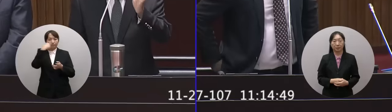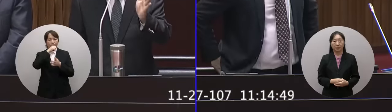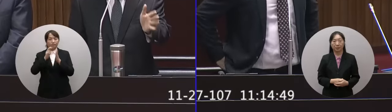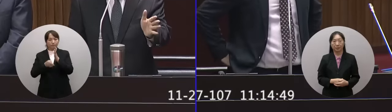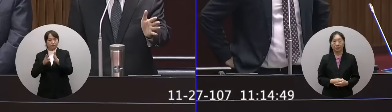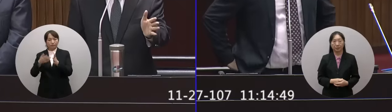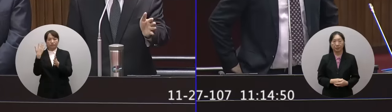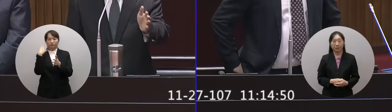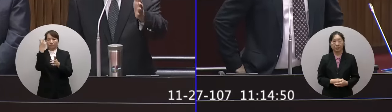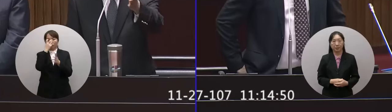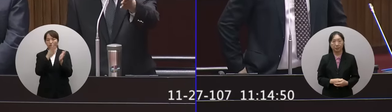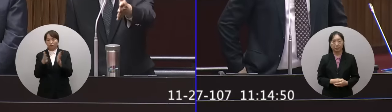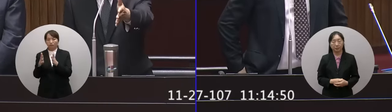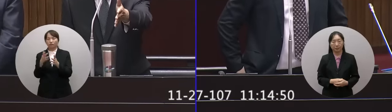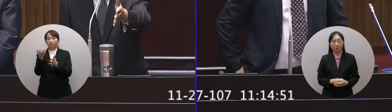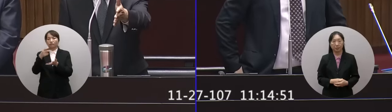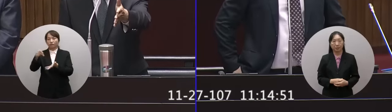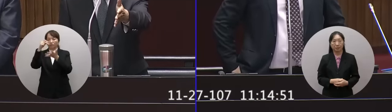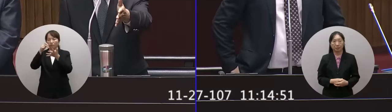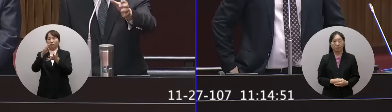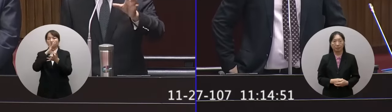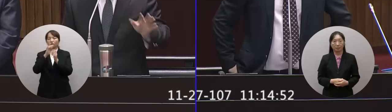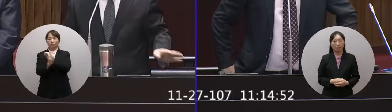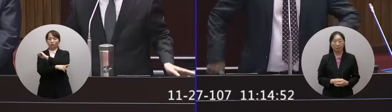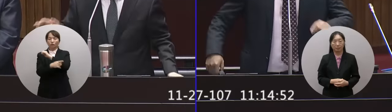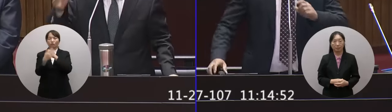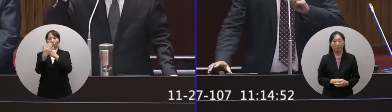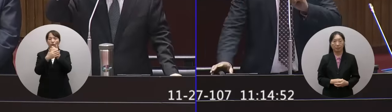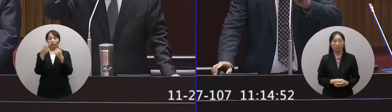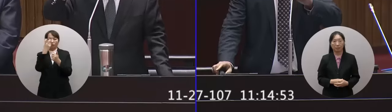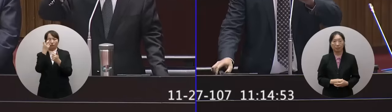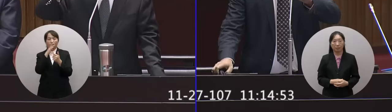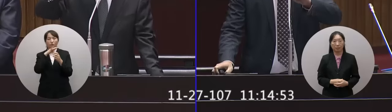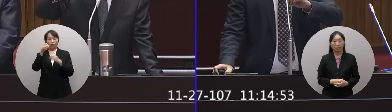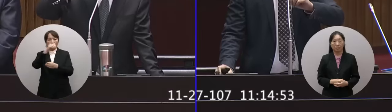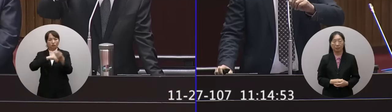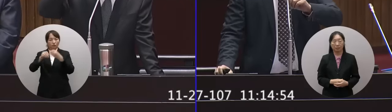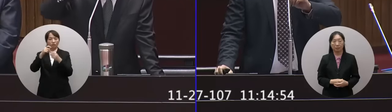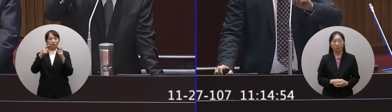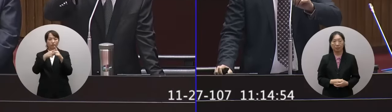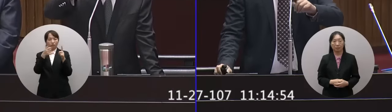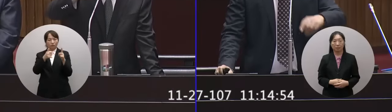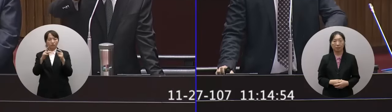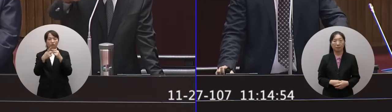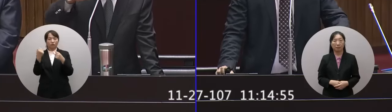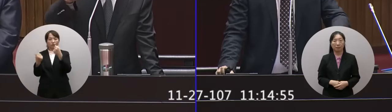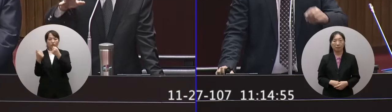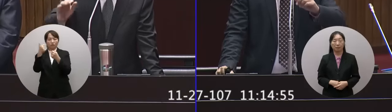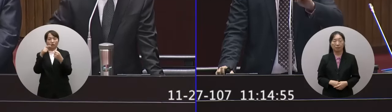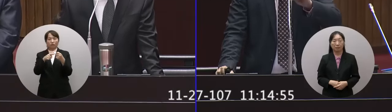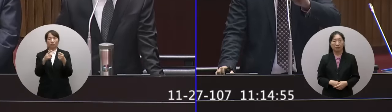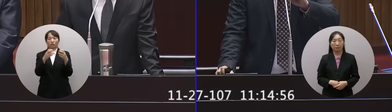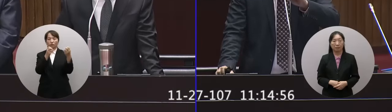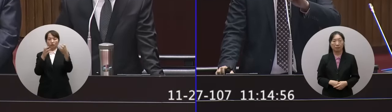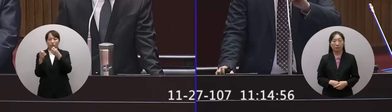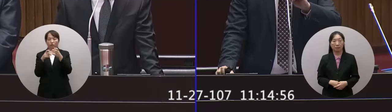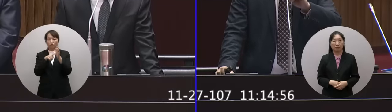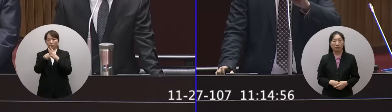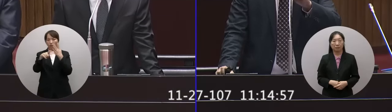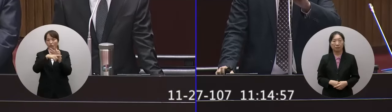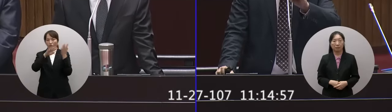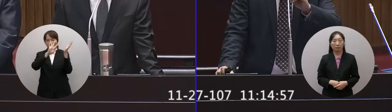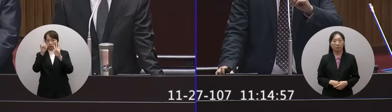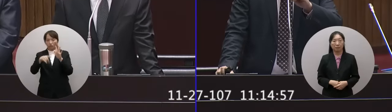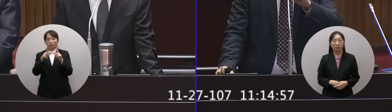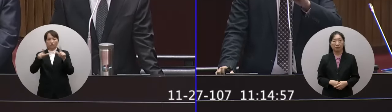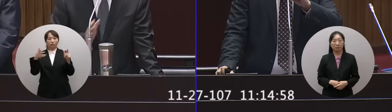鐵過去的管理不管是你剛剛講的後巡維護或是說調度員跟司機在故障排除的專輯上面其實都